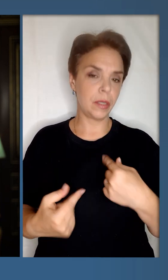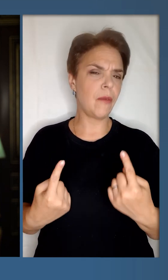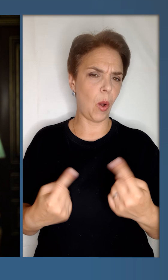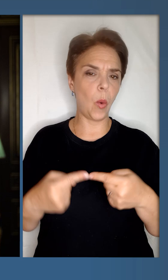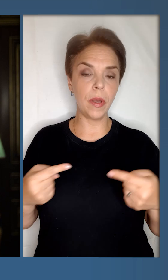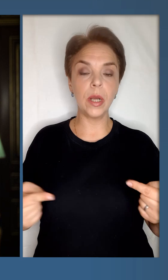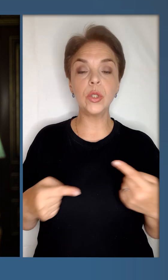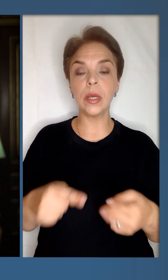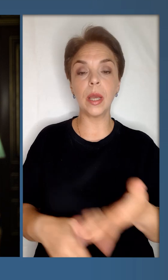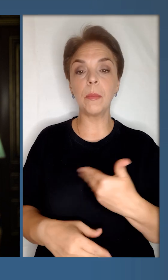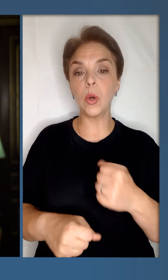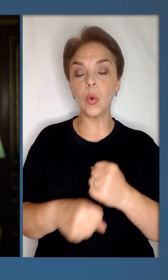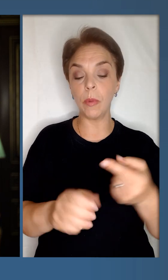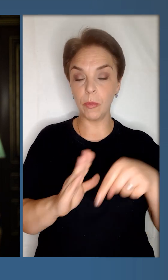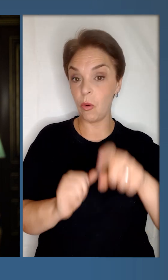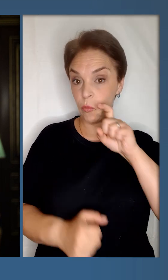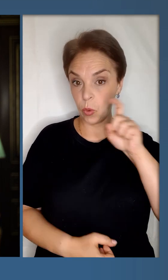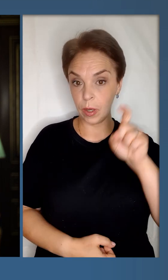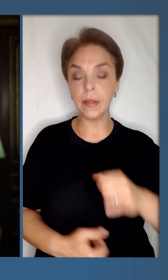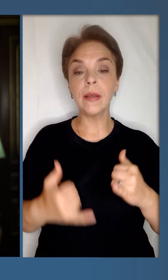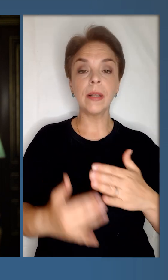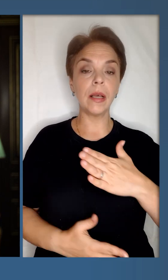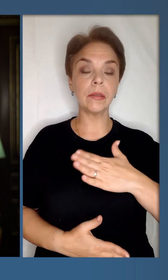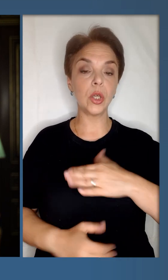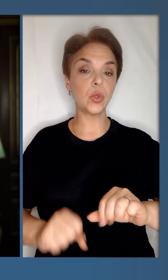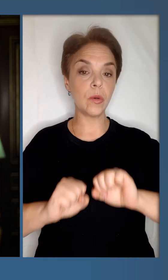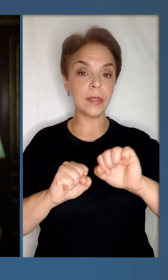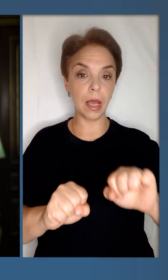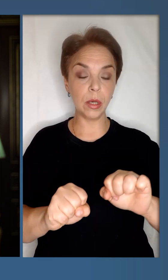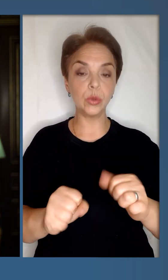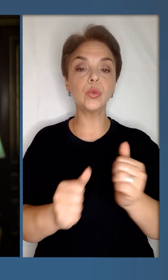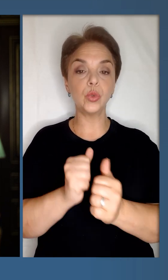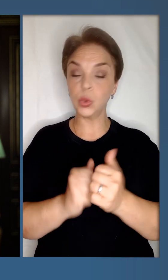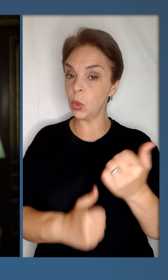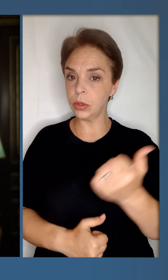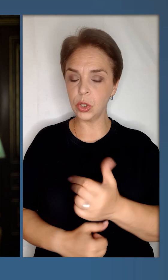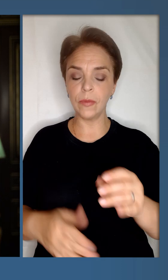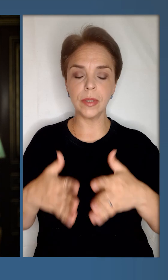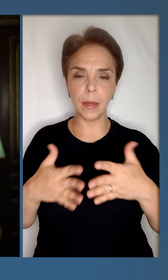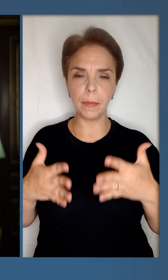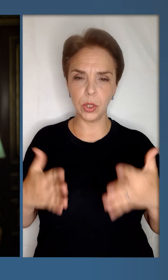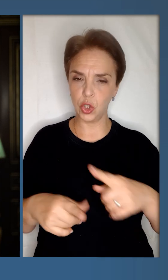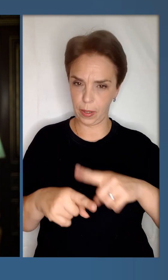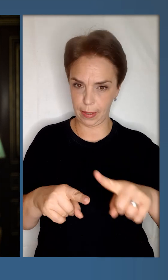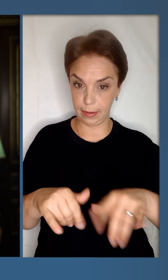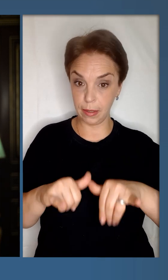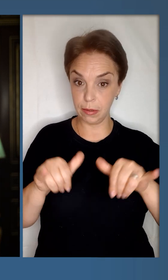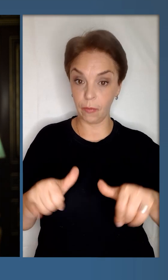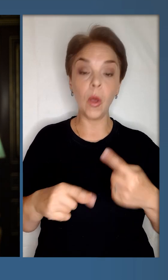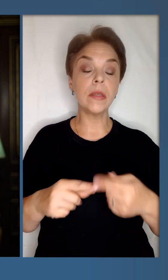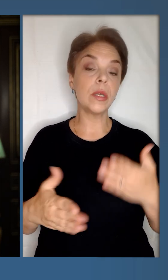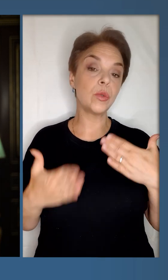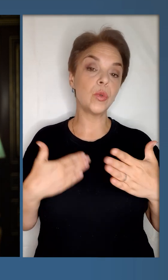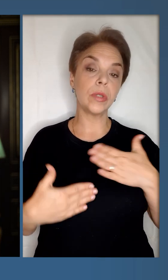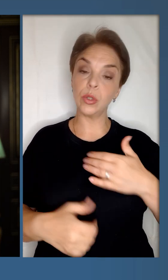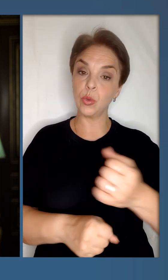Є вагомі речі, які ми робимо в Україні для нашого захисту щотижня все більш інтенсивно. Це